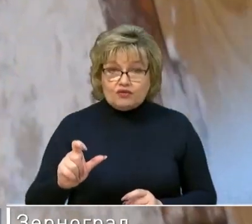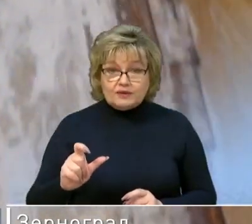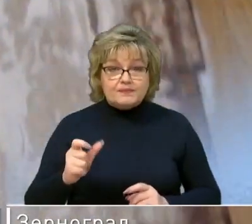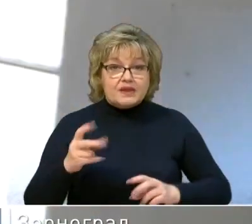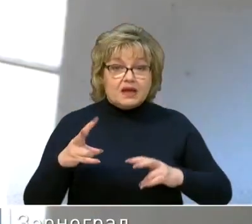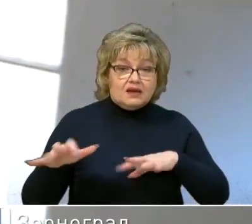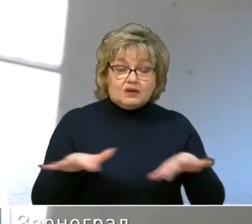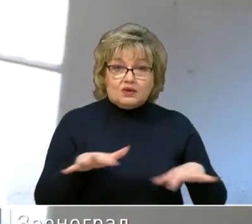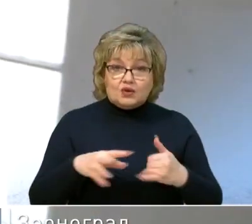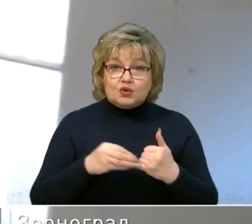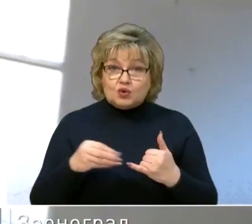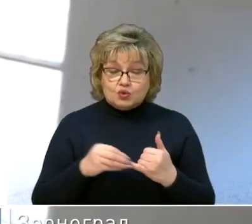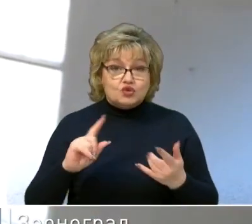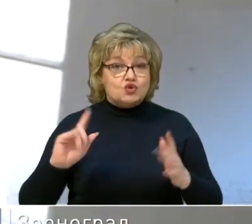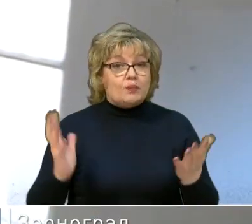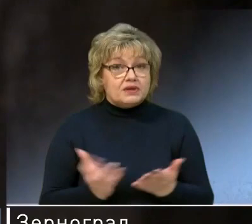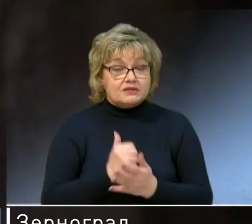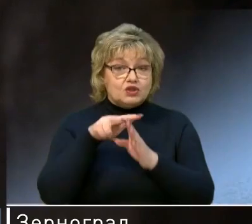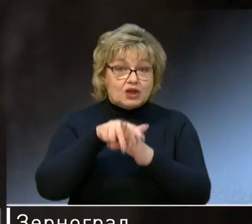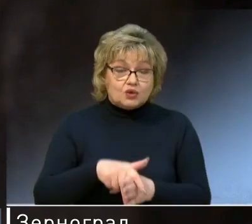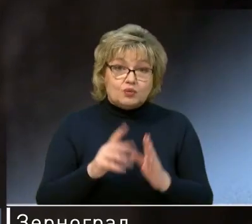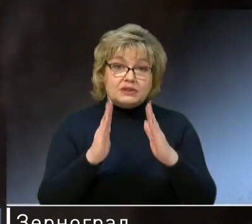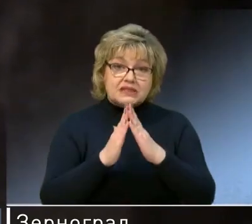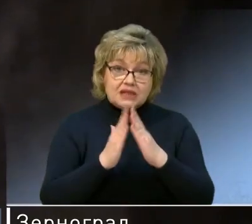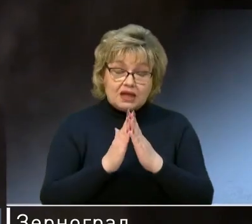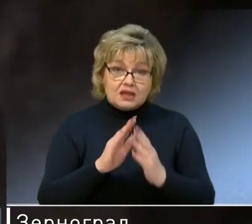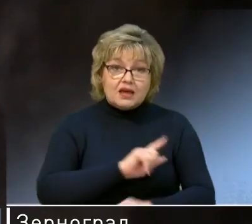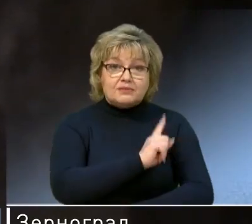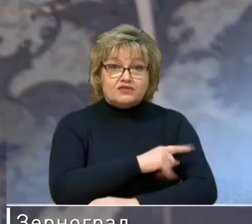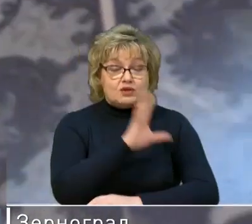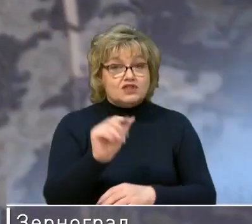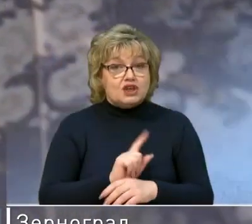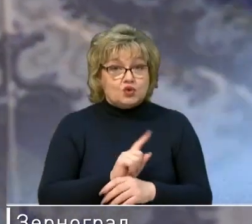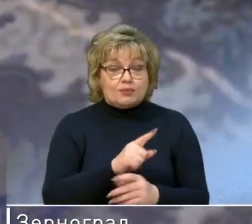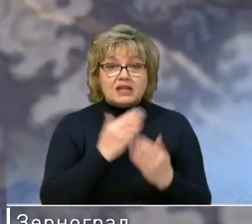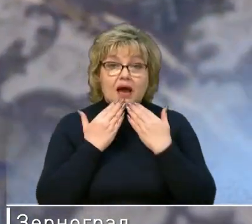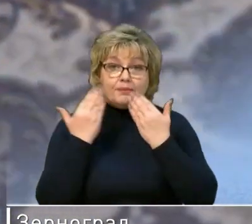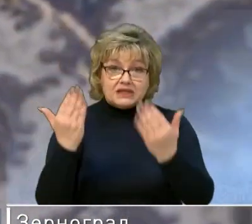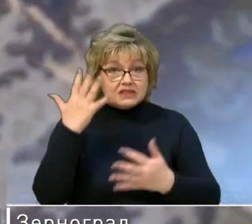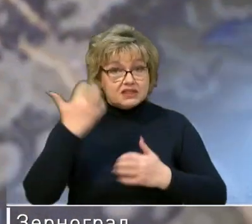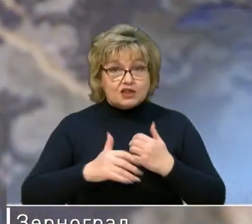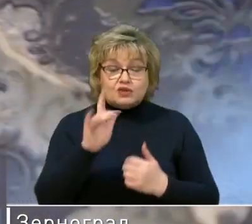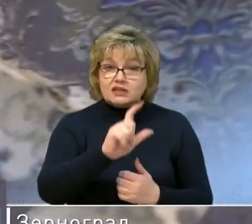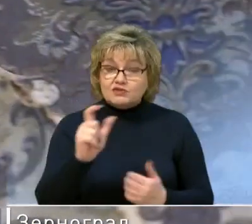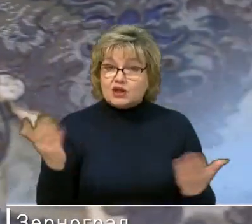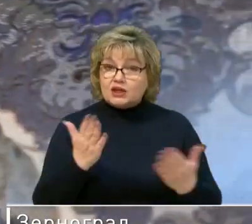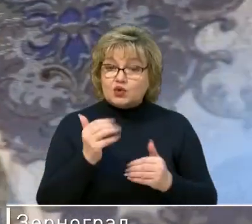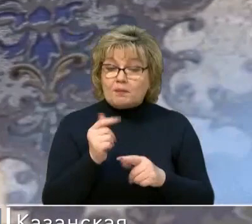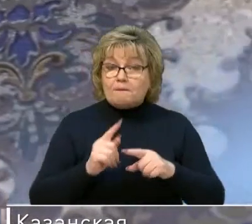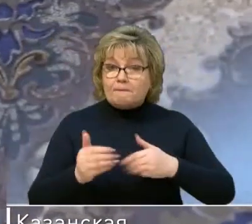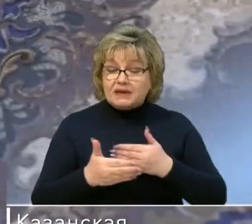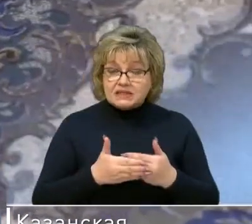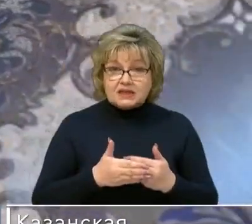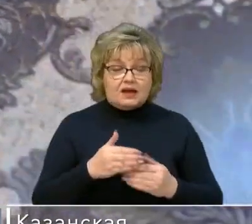рыхлый, неустойчивый грунт, что и привело к сильному наклону здания, превышающему все нормы. Они обратились к неравнодушным ростовчанам, которым близка